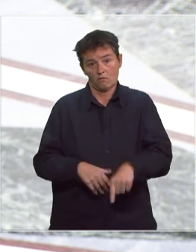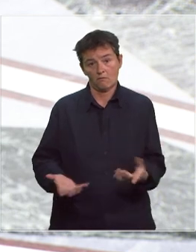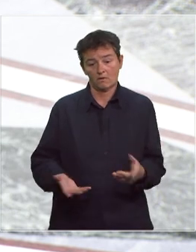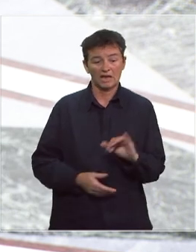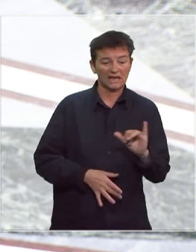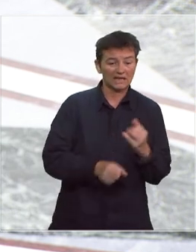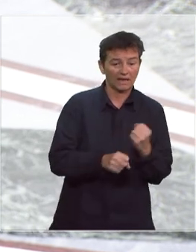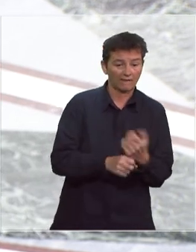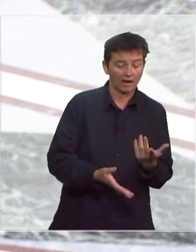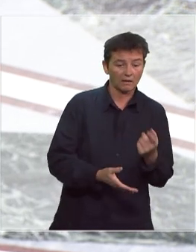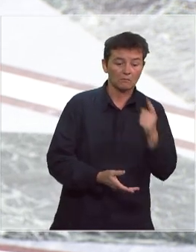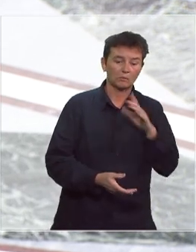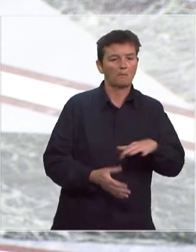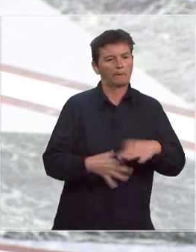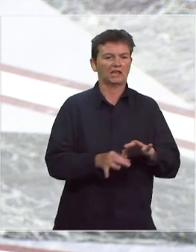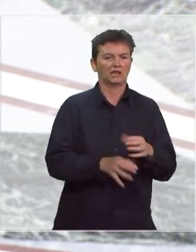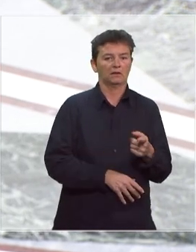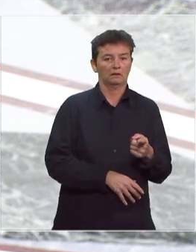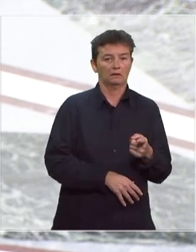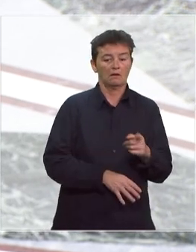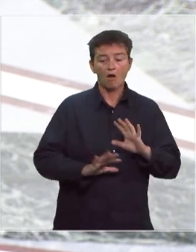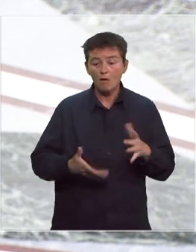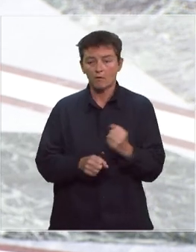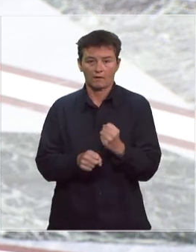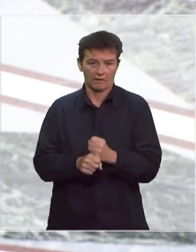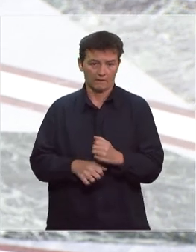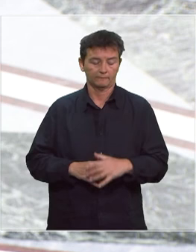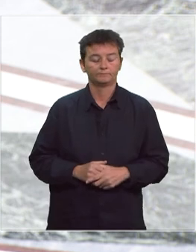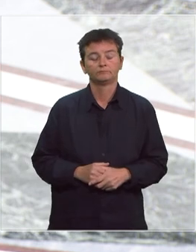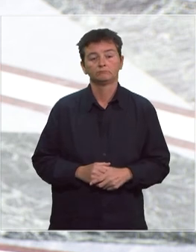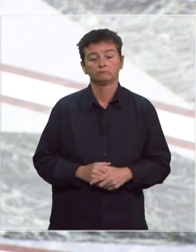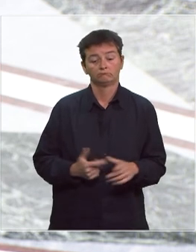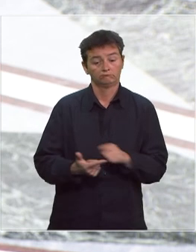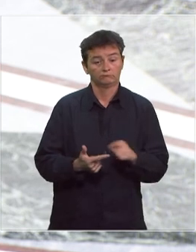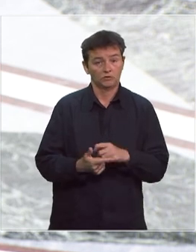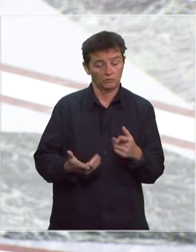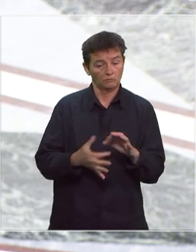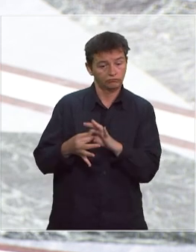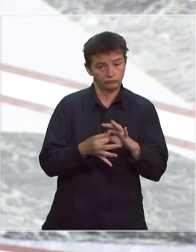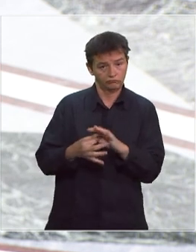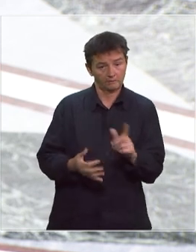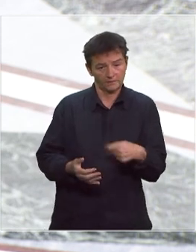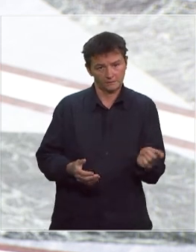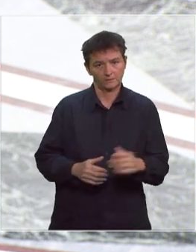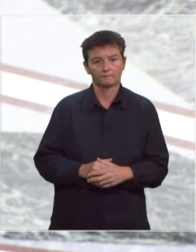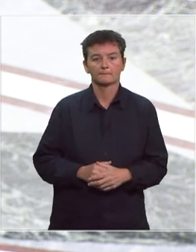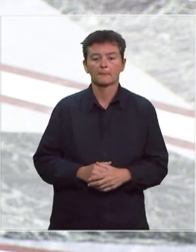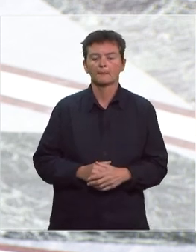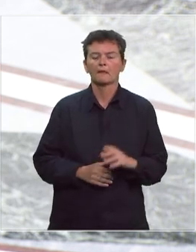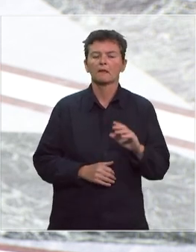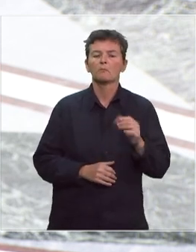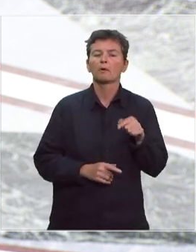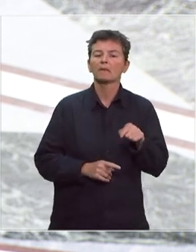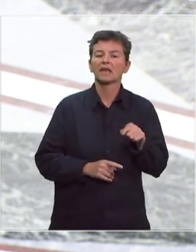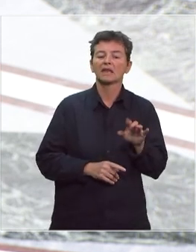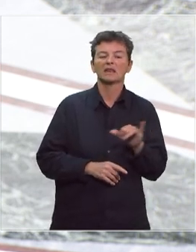travailler pour le bien de la nation et comment on doit travailler ? Et les deux questions sont étroitement liées. Sur le premier sujet,